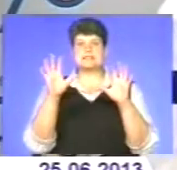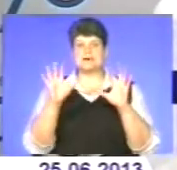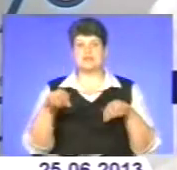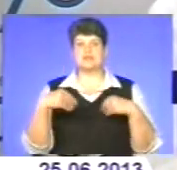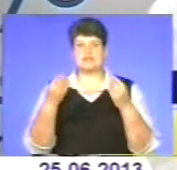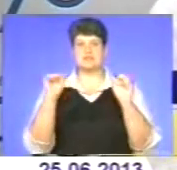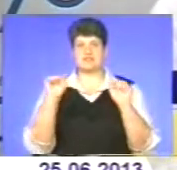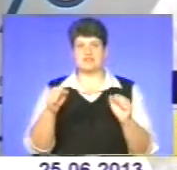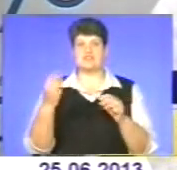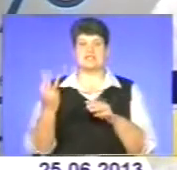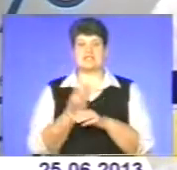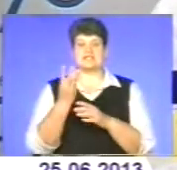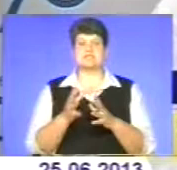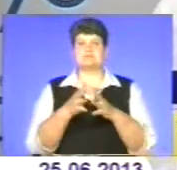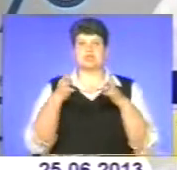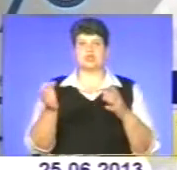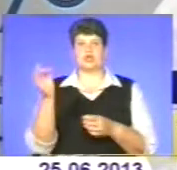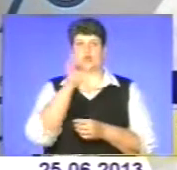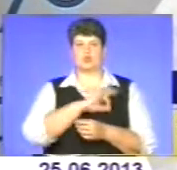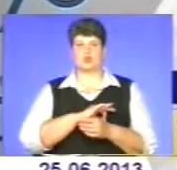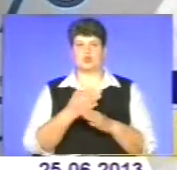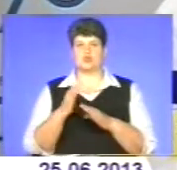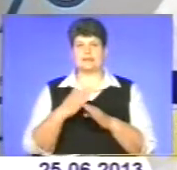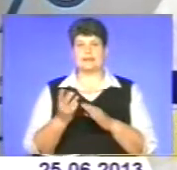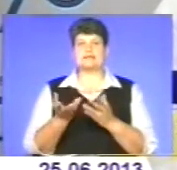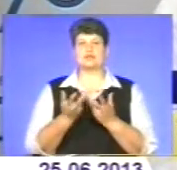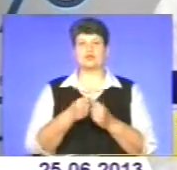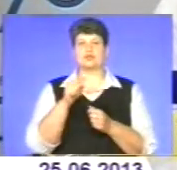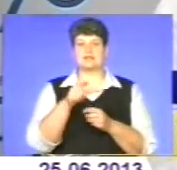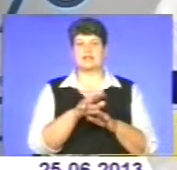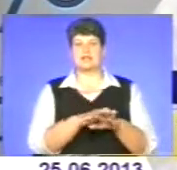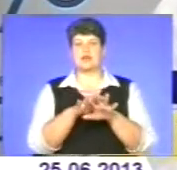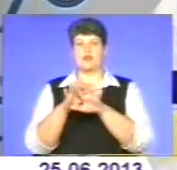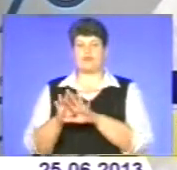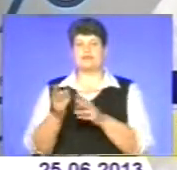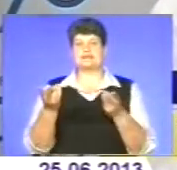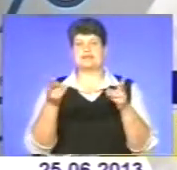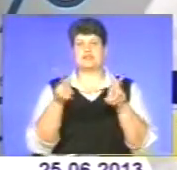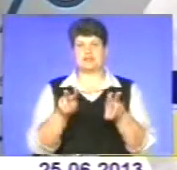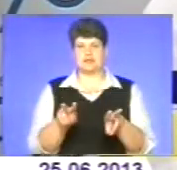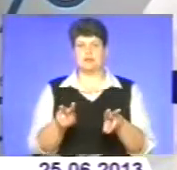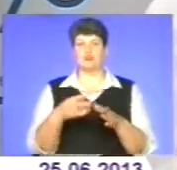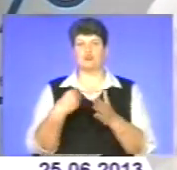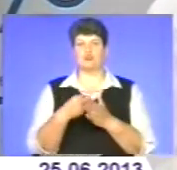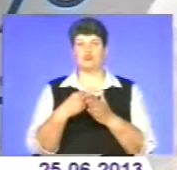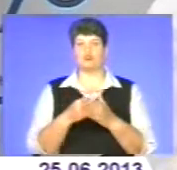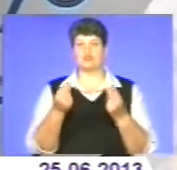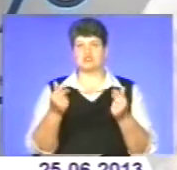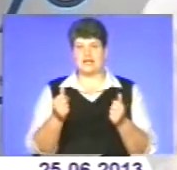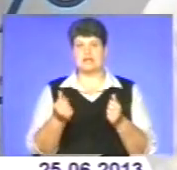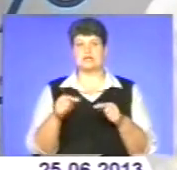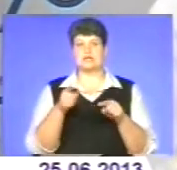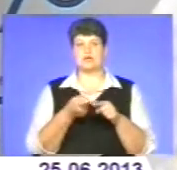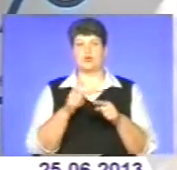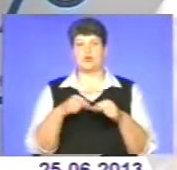майже в три рази збільшити дохідну частину за рахунок тих відрахувань, які залишатимуться безпосередньо в бюджеті даного місцевого органу